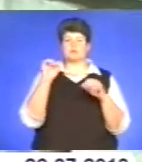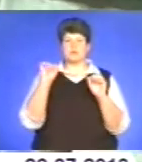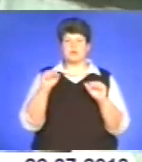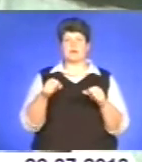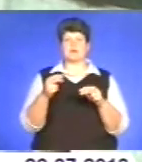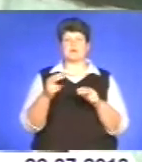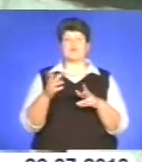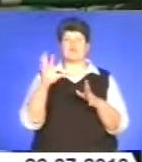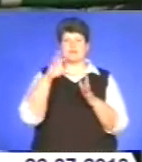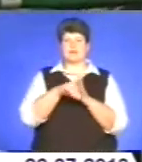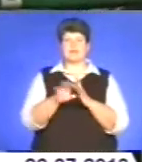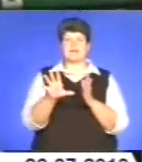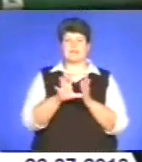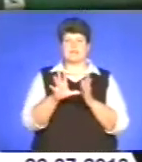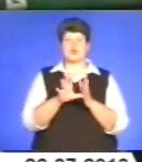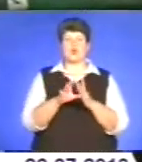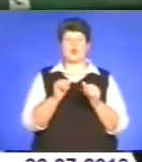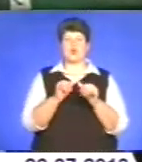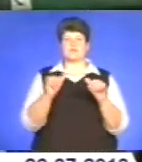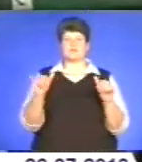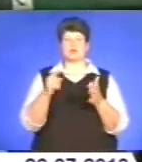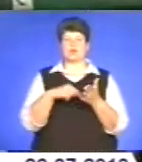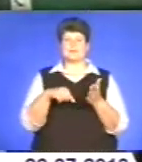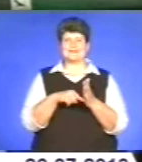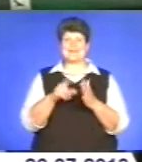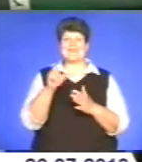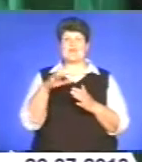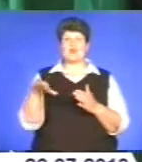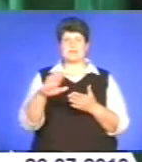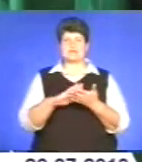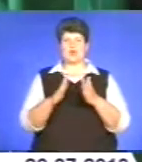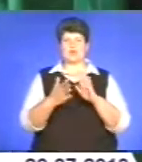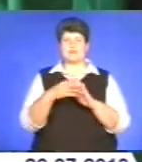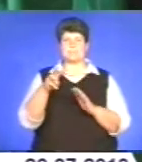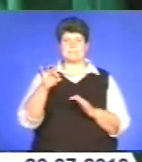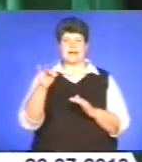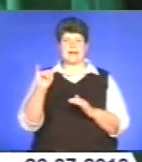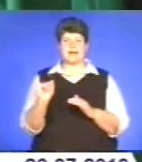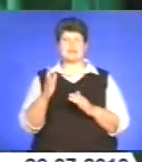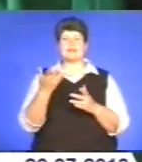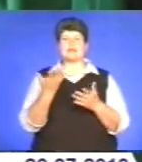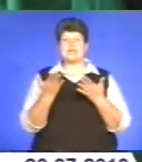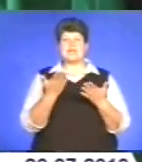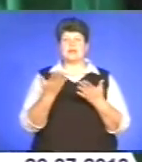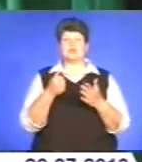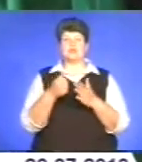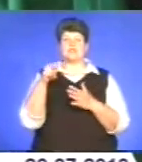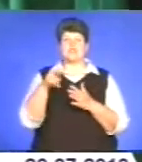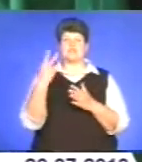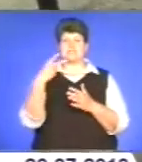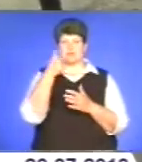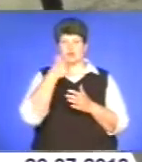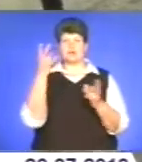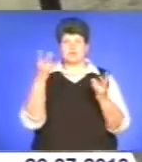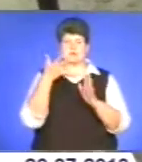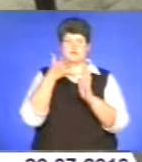проєкту енергетичного розвитку міста. Це так звана Європейська угода мерів, за якою до 2020 року треба реалізувати